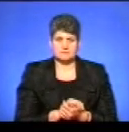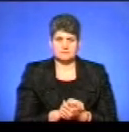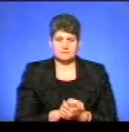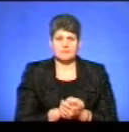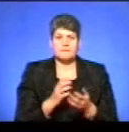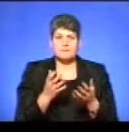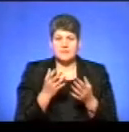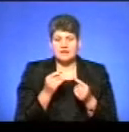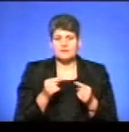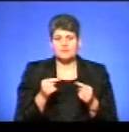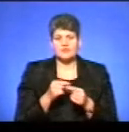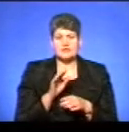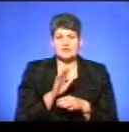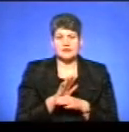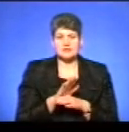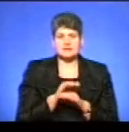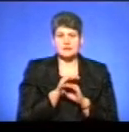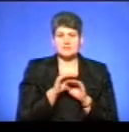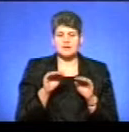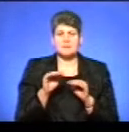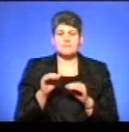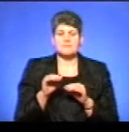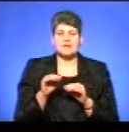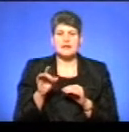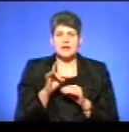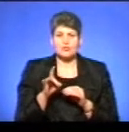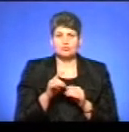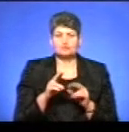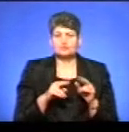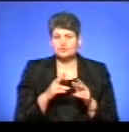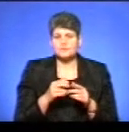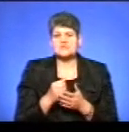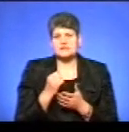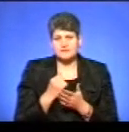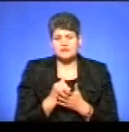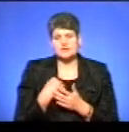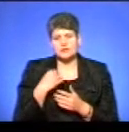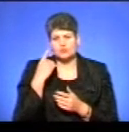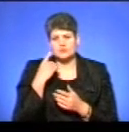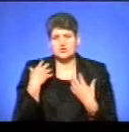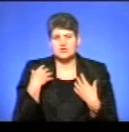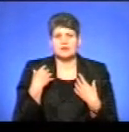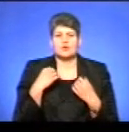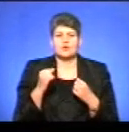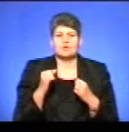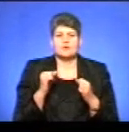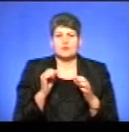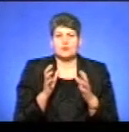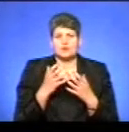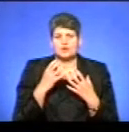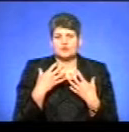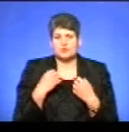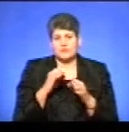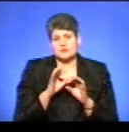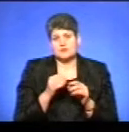Прийняті відповідні накази на рівні Мінрегіонбуду затвердені. Я так думаю, що начальник управління охорони здоров'я розказував про ці